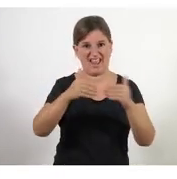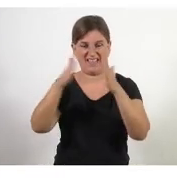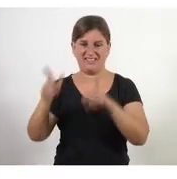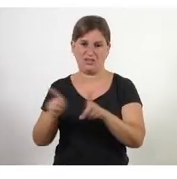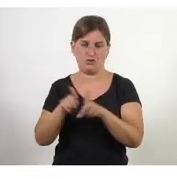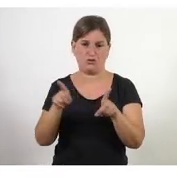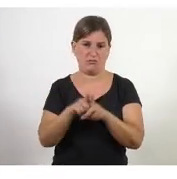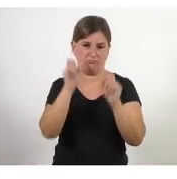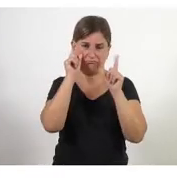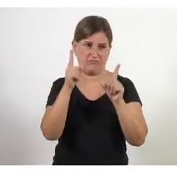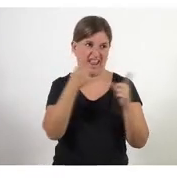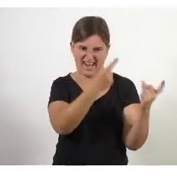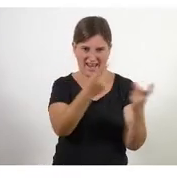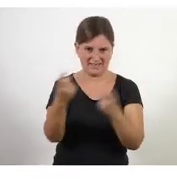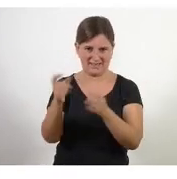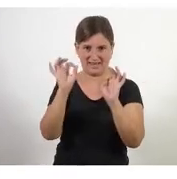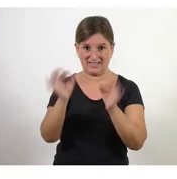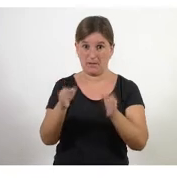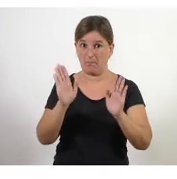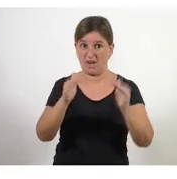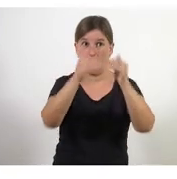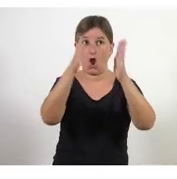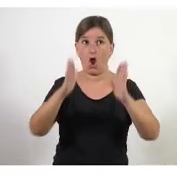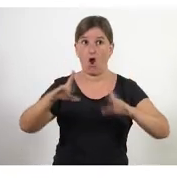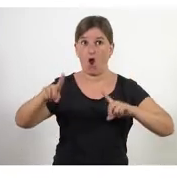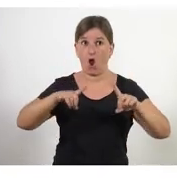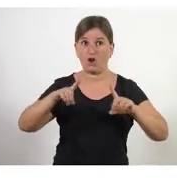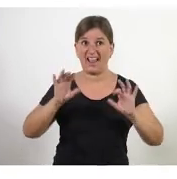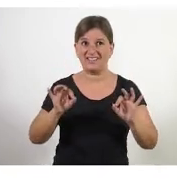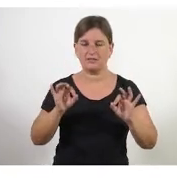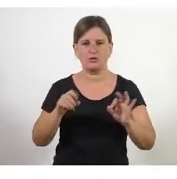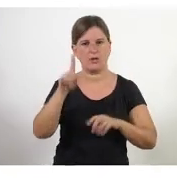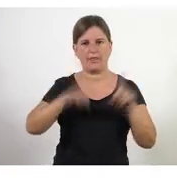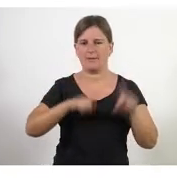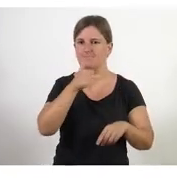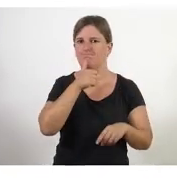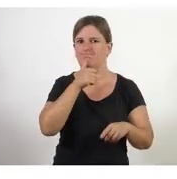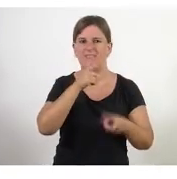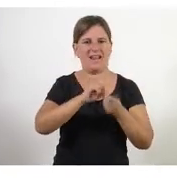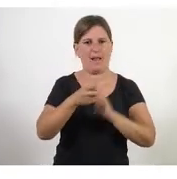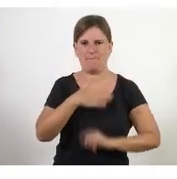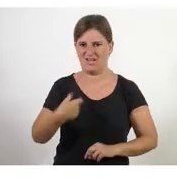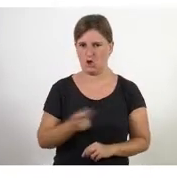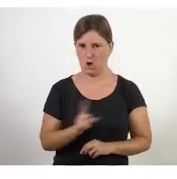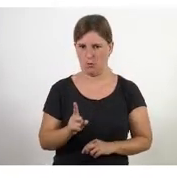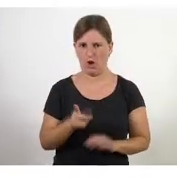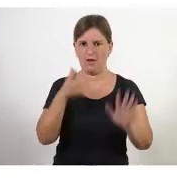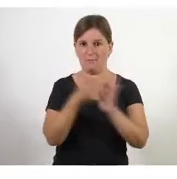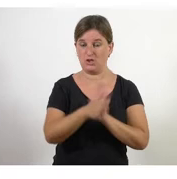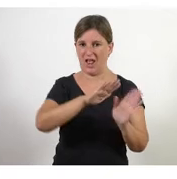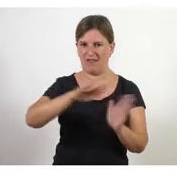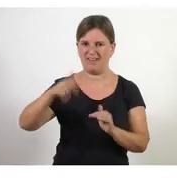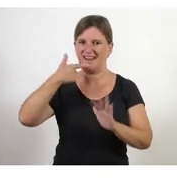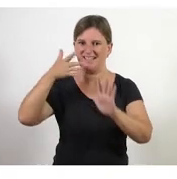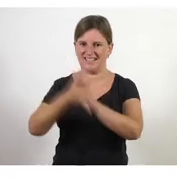encara que sigui una necessitat les organitzacions posen resistències als canvis doncs us he ficat al final allà